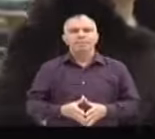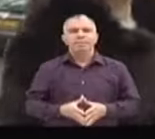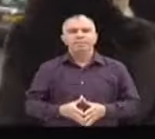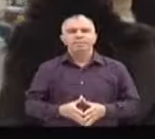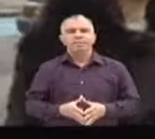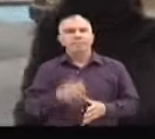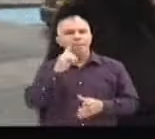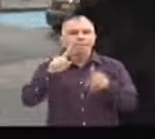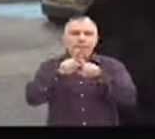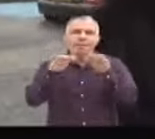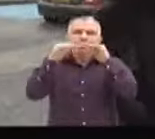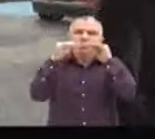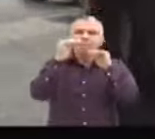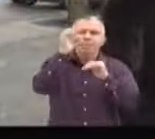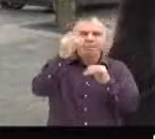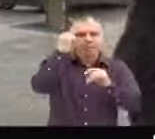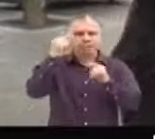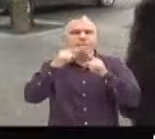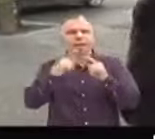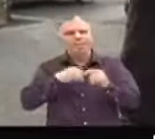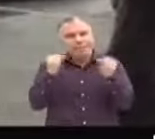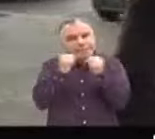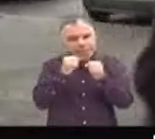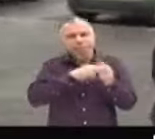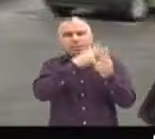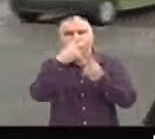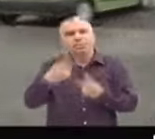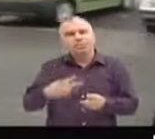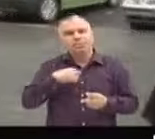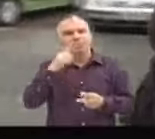Il y a de recueillements. À chaque fois que j énervée, je venais ici.